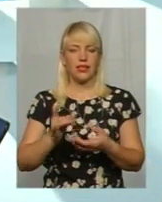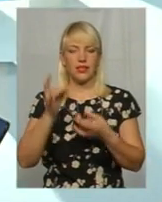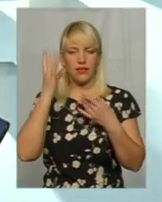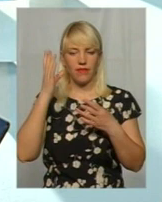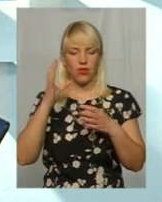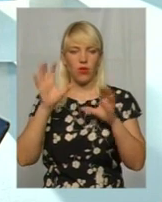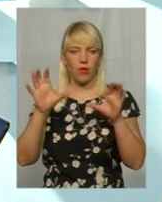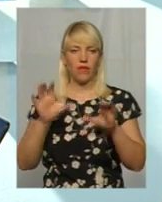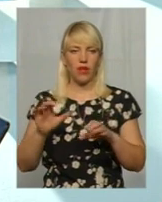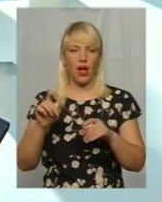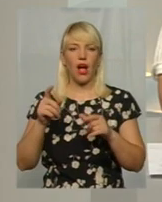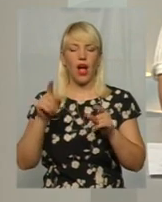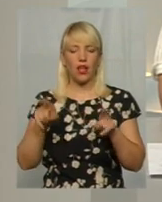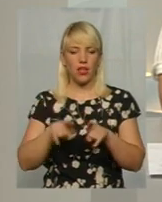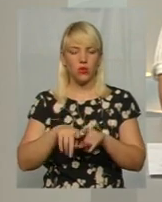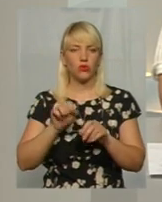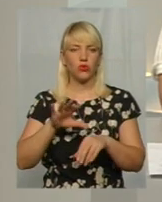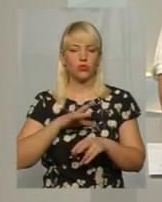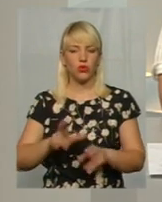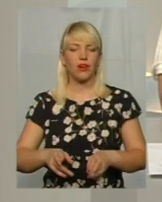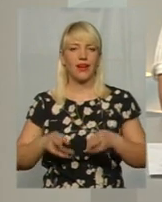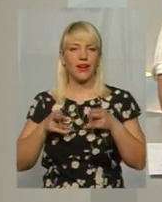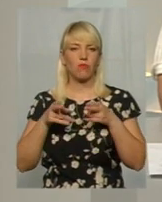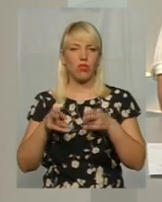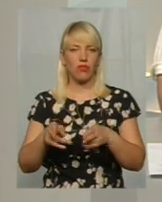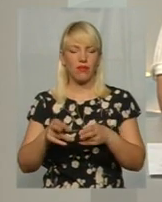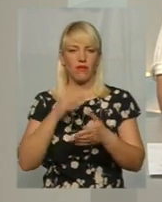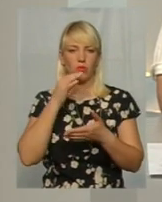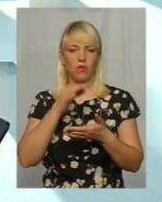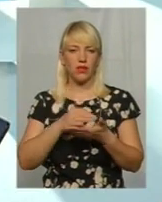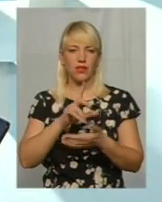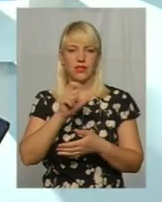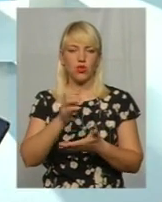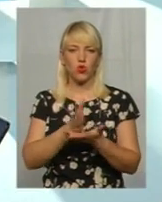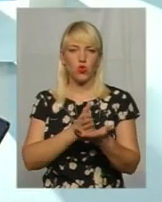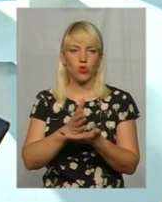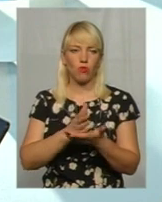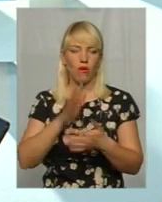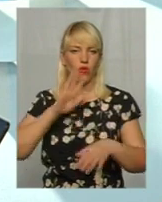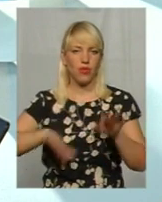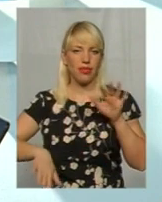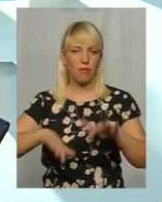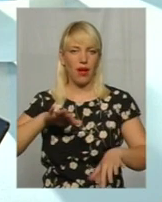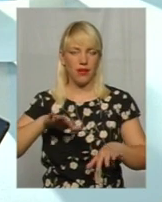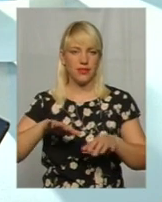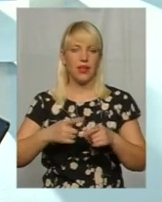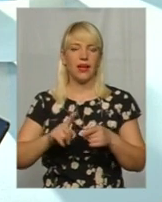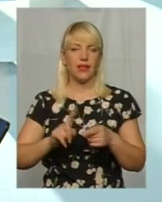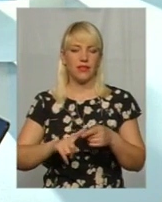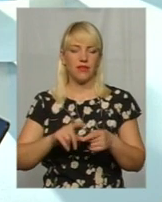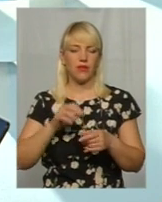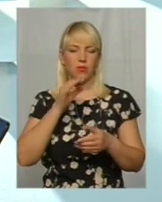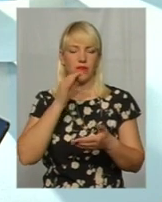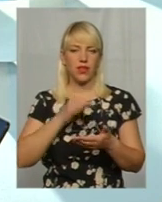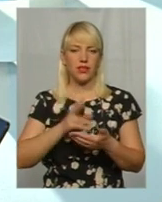кваліфікувати з кримінально-правової точки зору, як службову недбальність, оскільки особа, яка встановила цей батут, вона, в принципі, відповідальна за безпеку